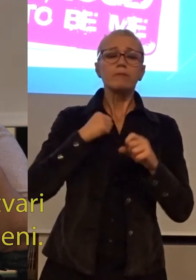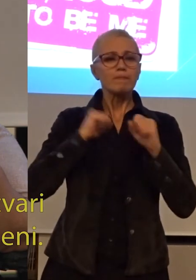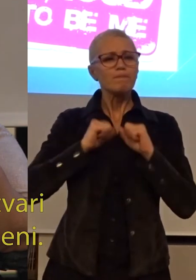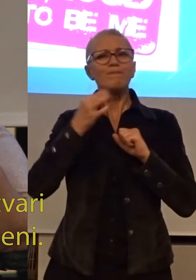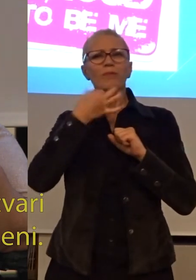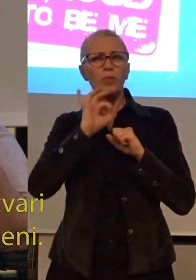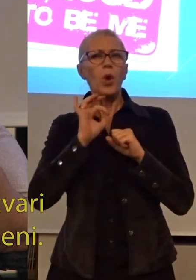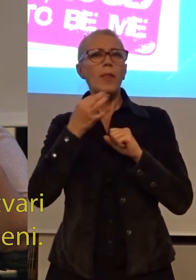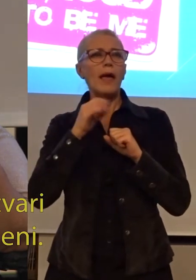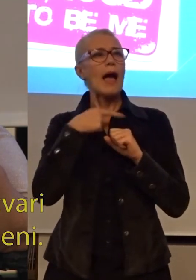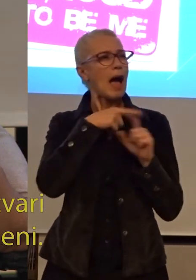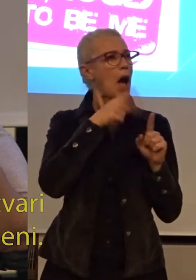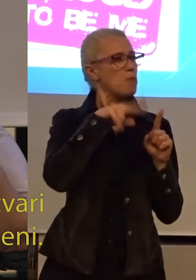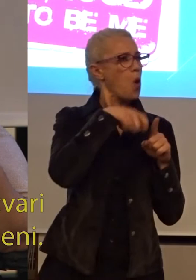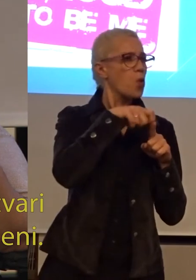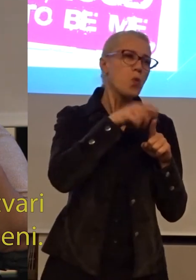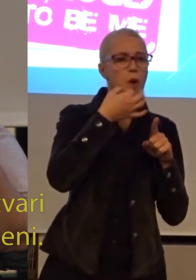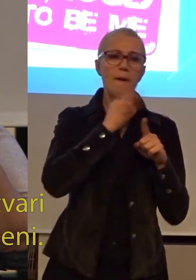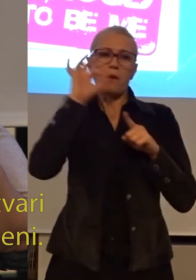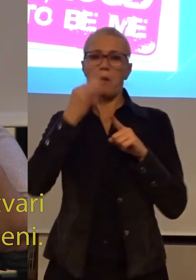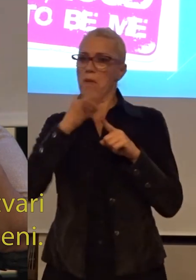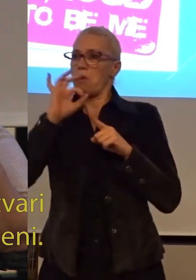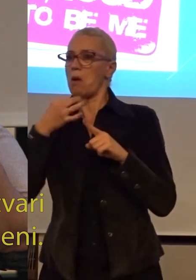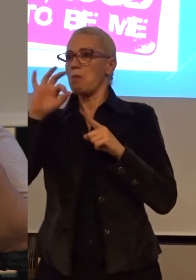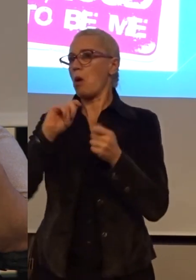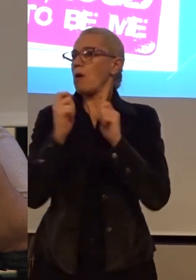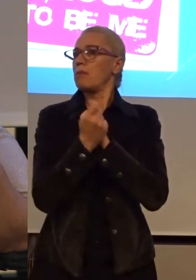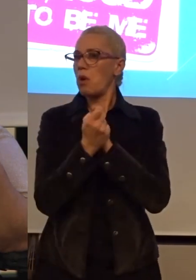unapredi i da možda neke stvari poboljša i promeni.